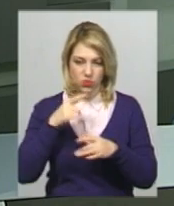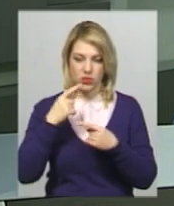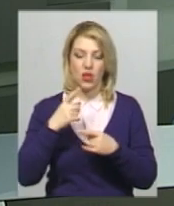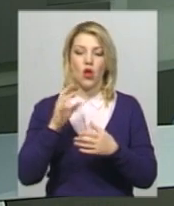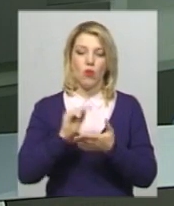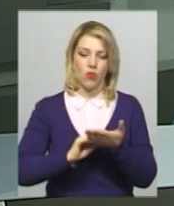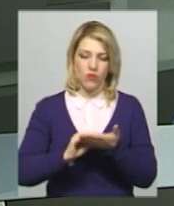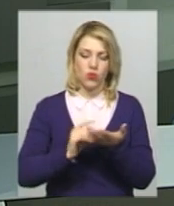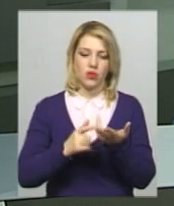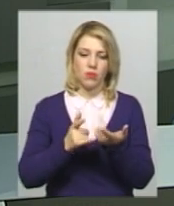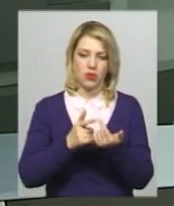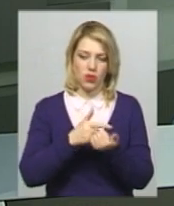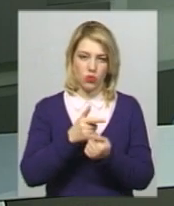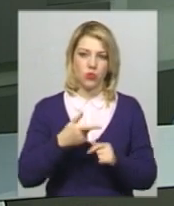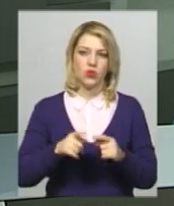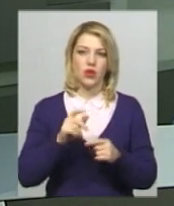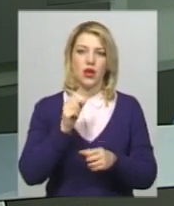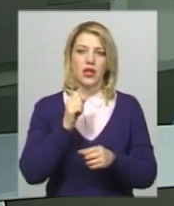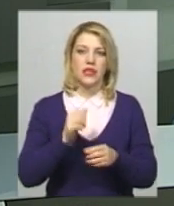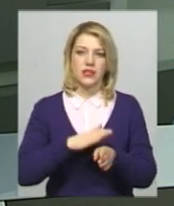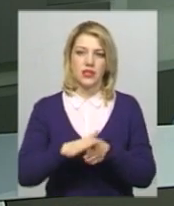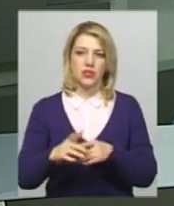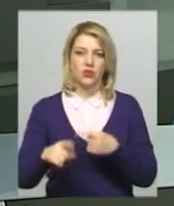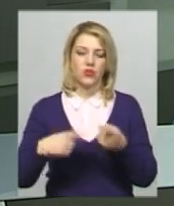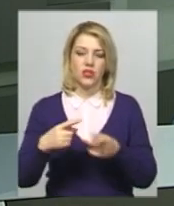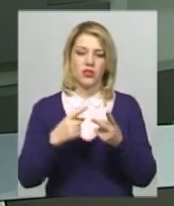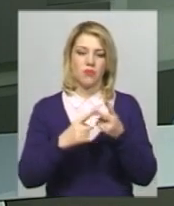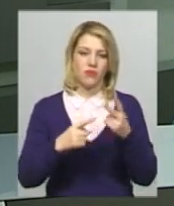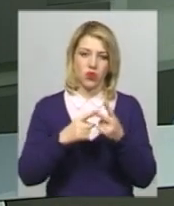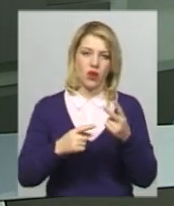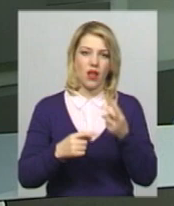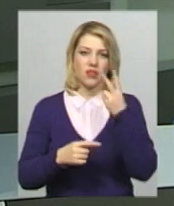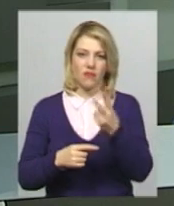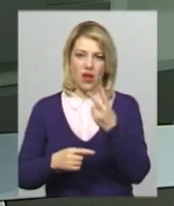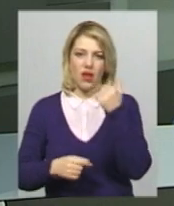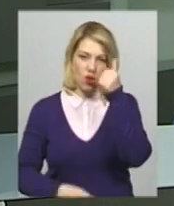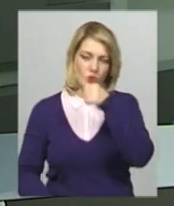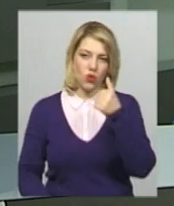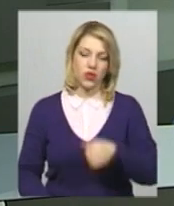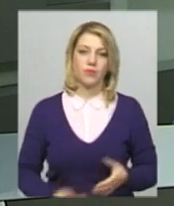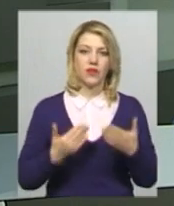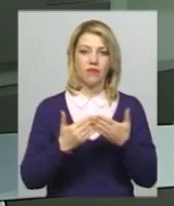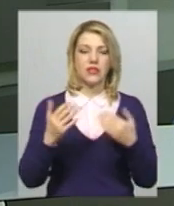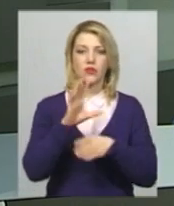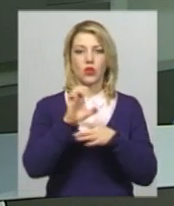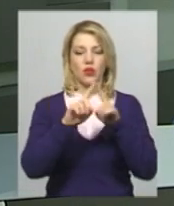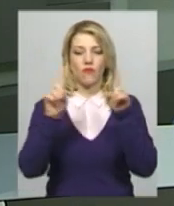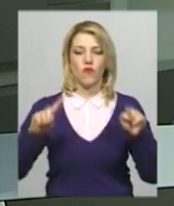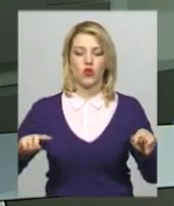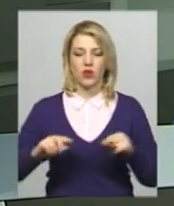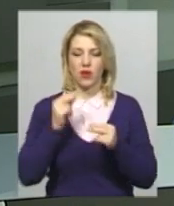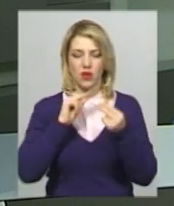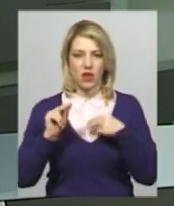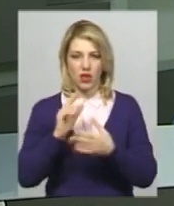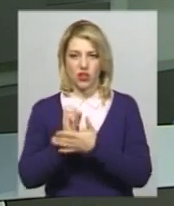підрахунок за системою копача здійснюється через півтора-два роки. Виставку фотографій «Кращі з фондів» відкрили